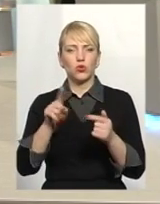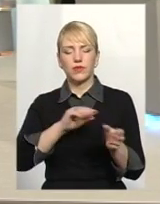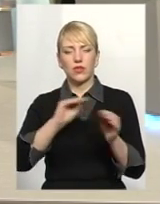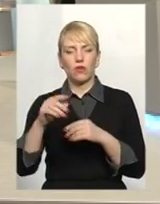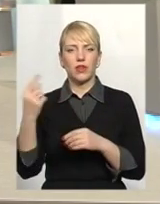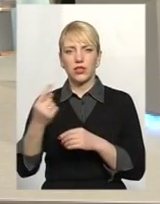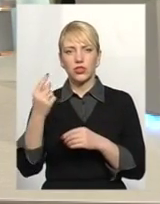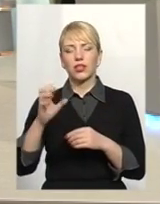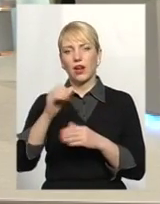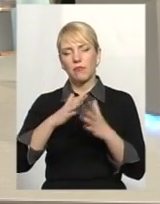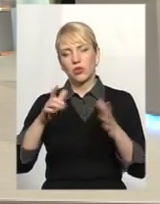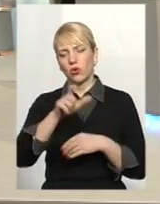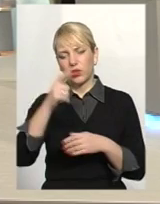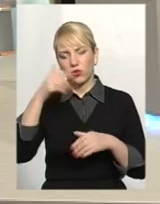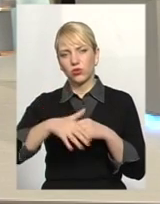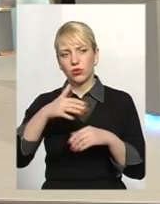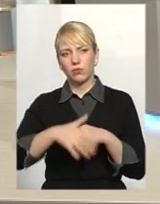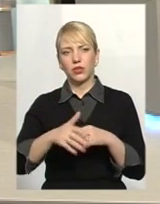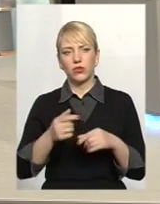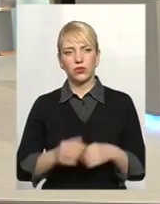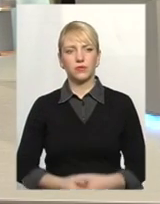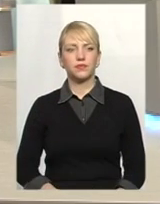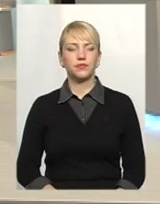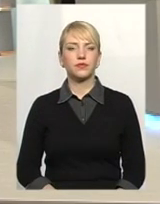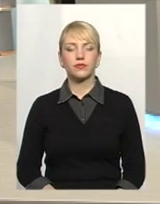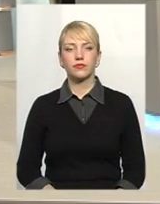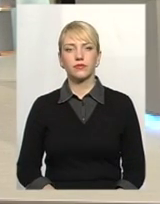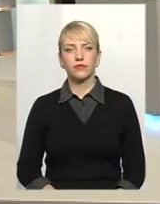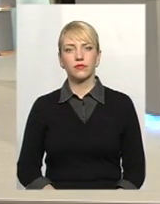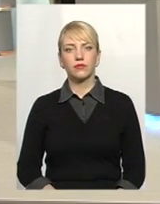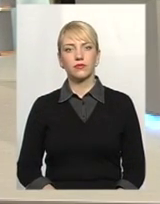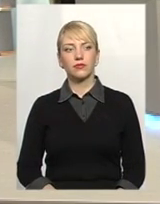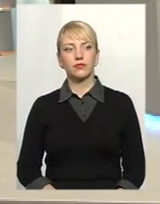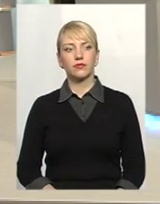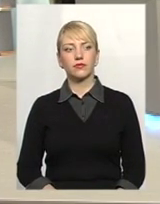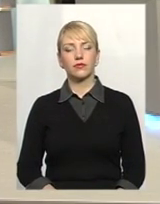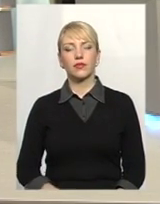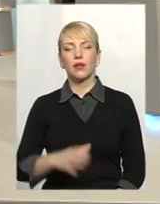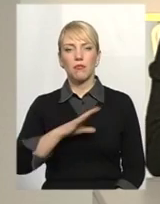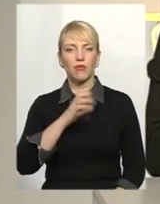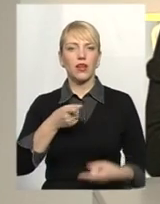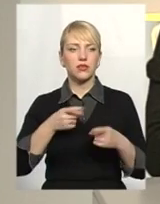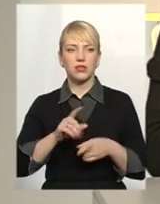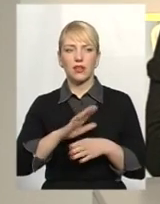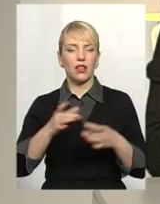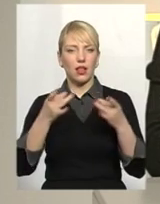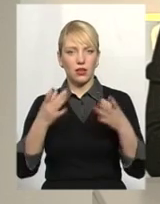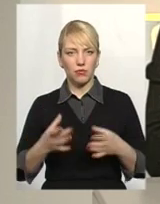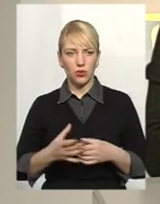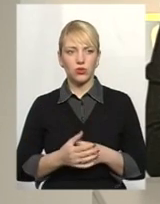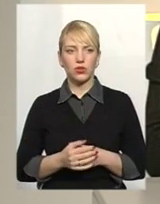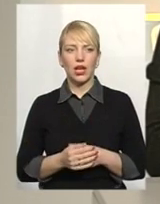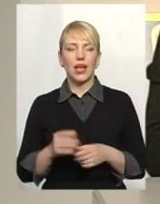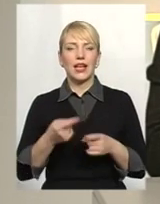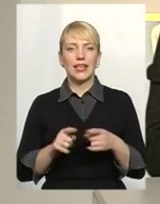А більшість людей це розуміє, яка дає вільний доступ, ми із цієї роботи виконуємо. Дійсно, буває дуже непросто, і